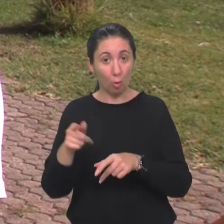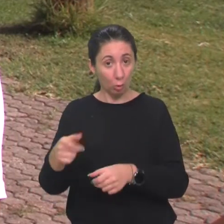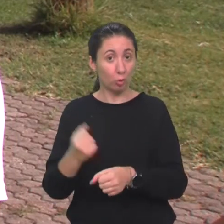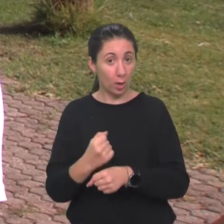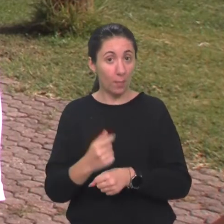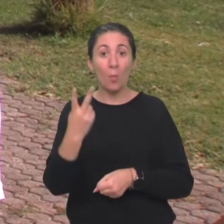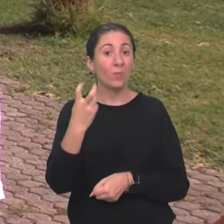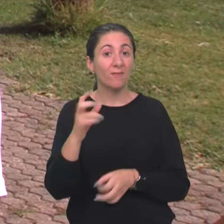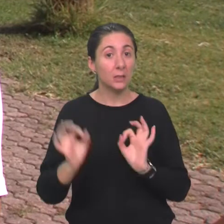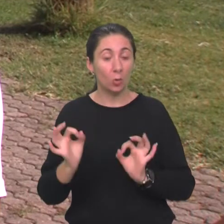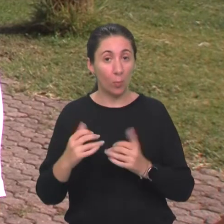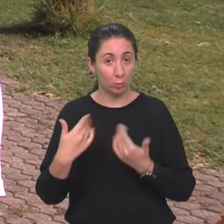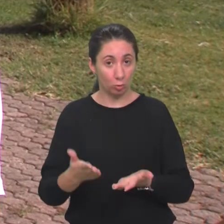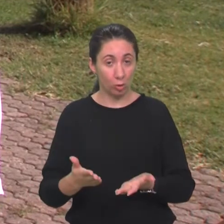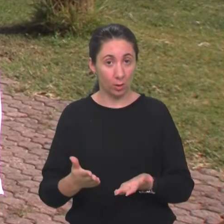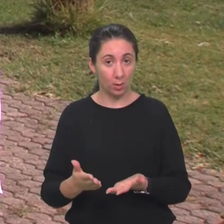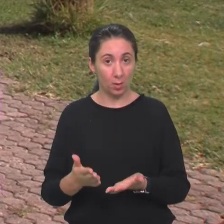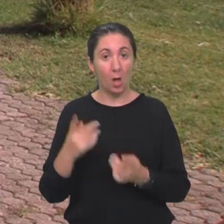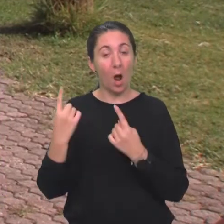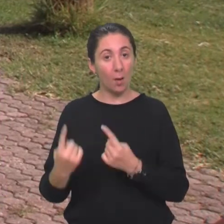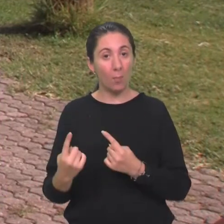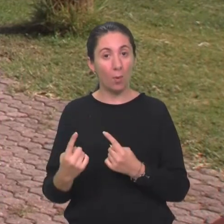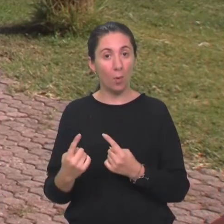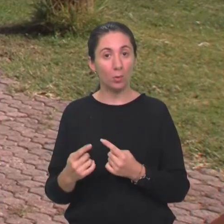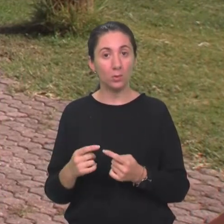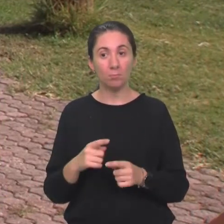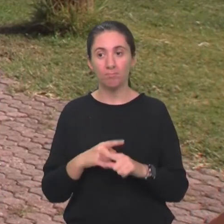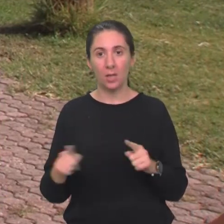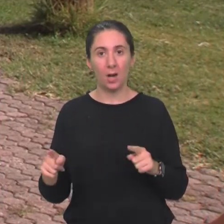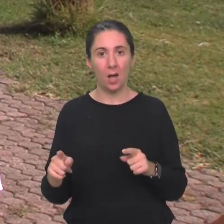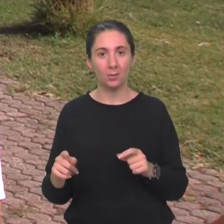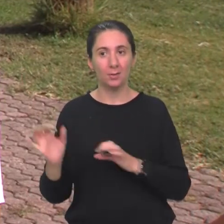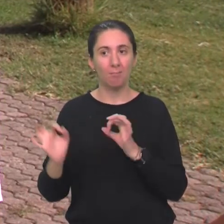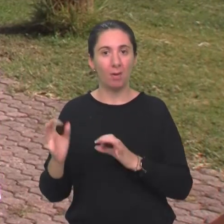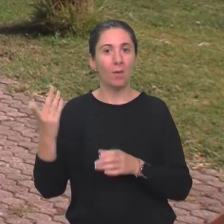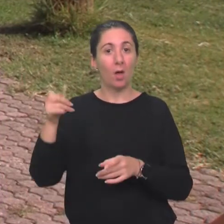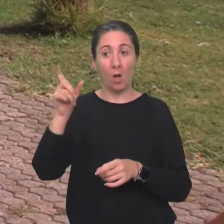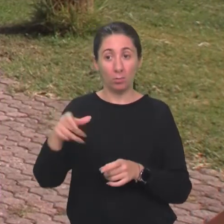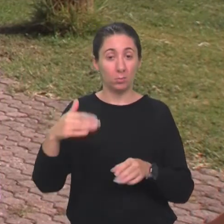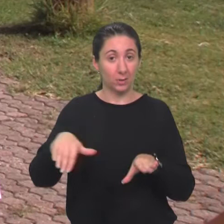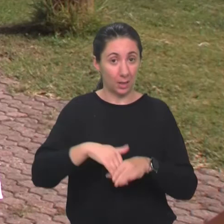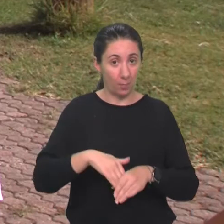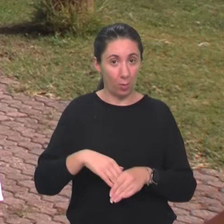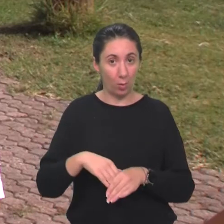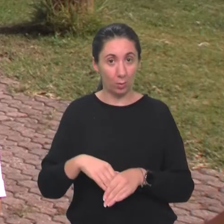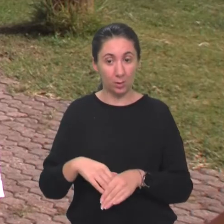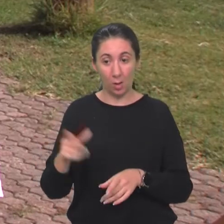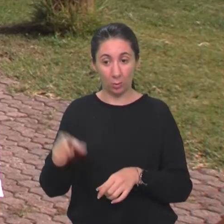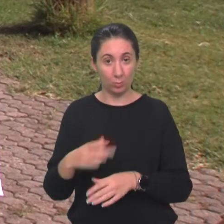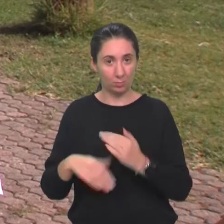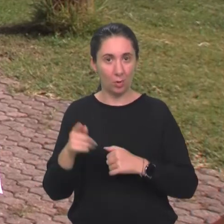raditi, velim, sa 200%, a s druge strane postoji razni benefiti kod samih poslodavca kad zaposla osobu s invaliditetom i to se onda